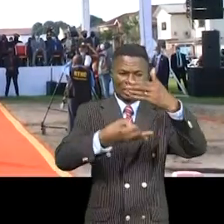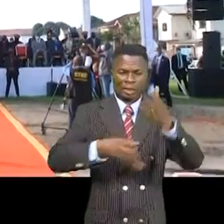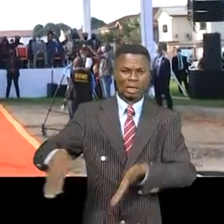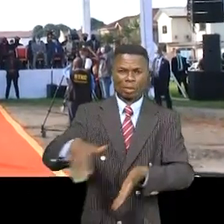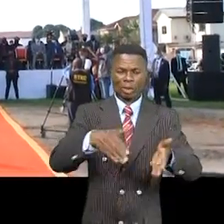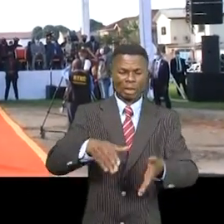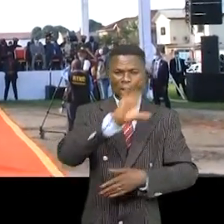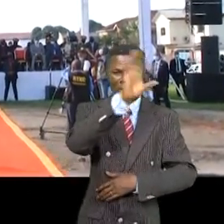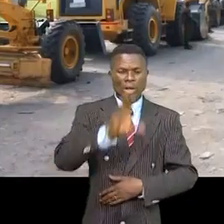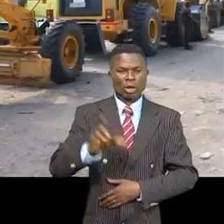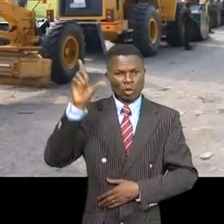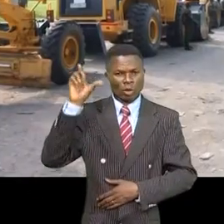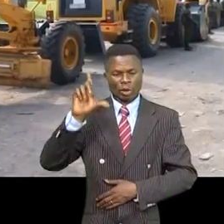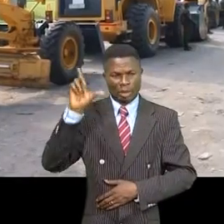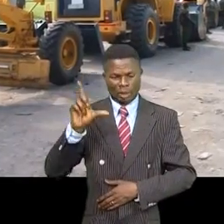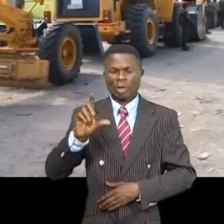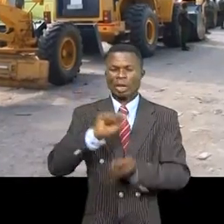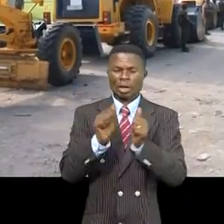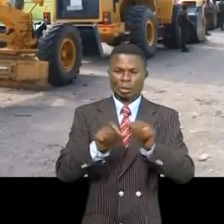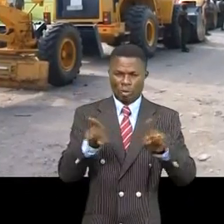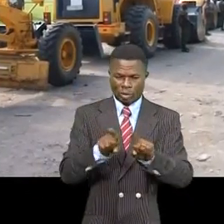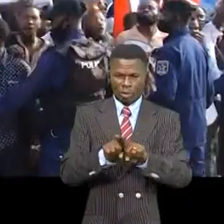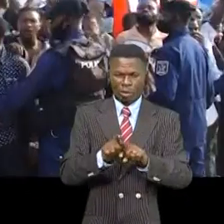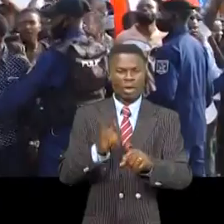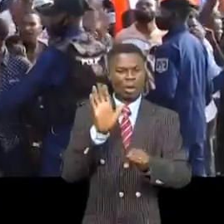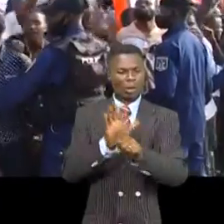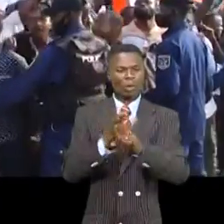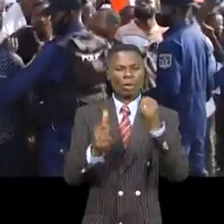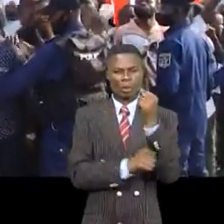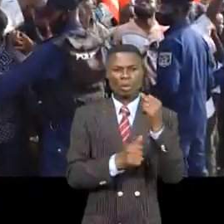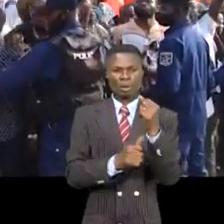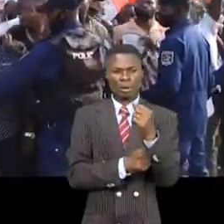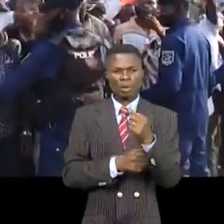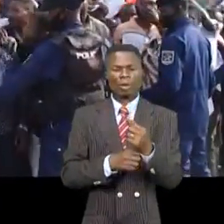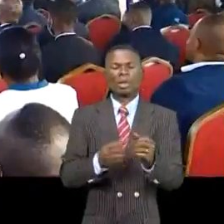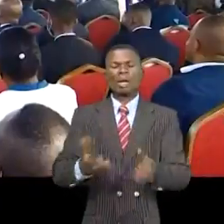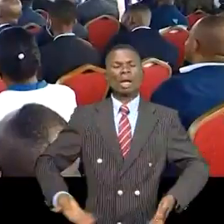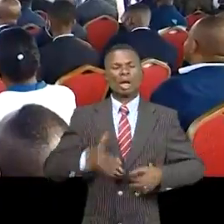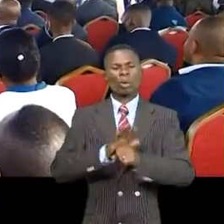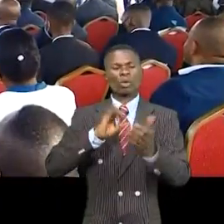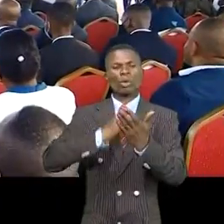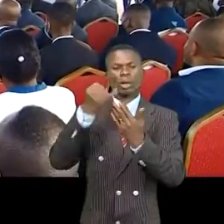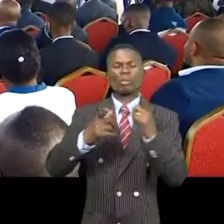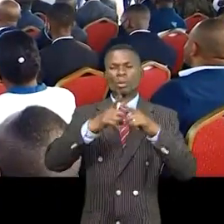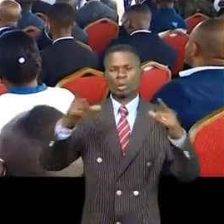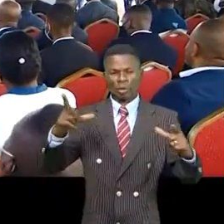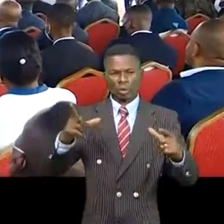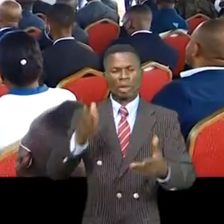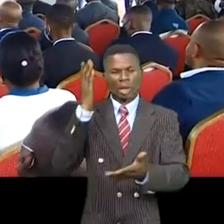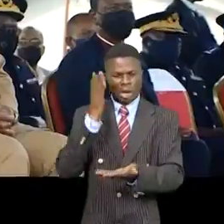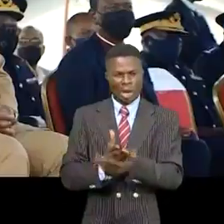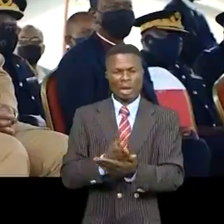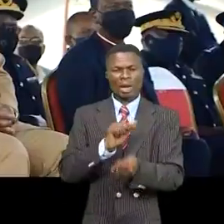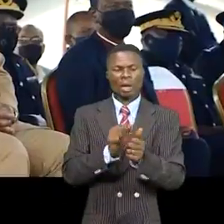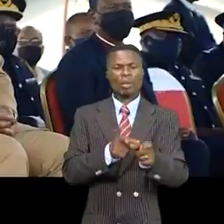Dans un décor similaire à celui de terre jaune, l'assistance découvre un autre grand projet dit moderne qui vise lui aussi comme son